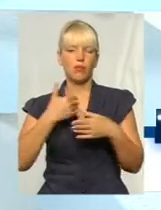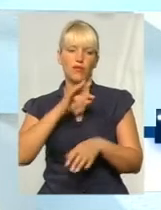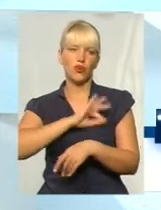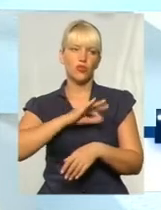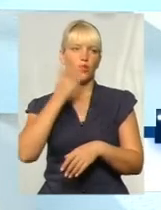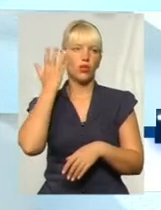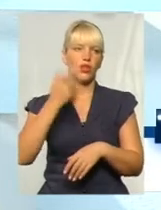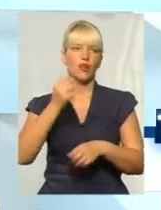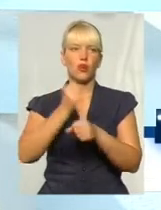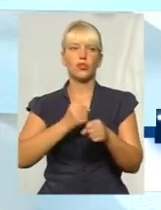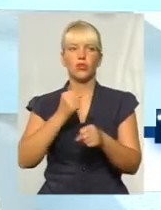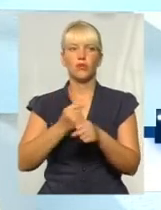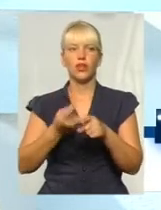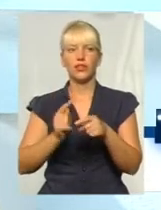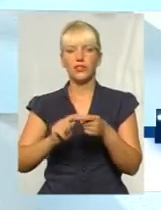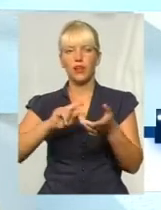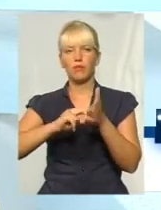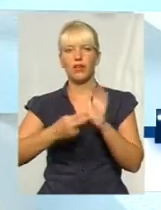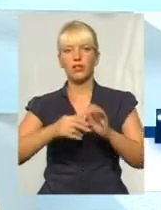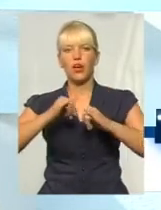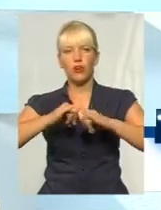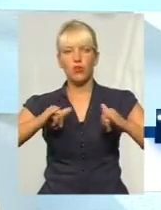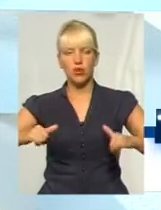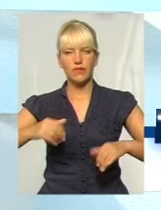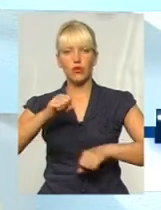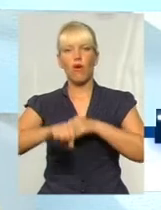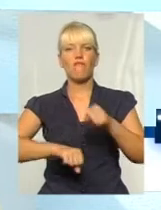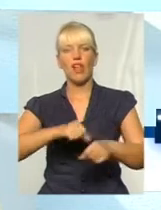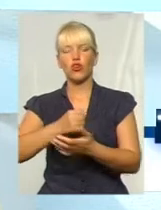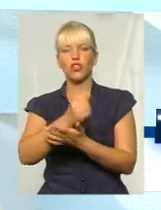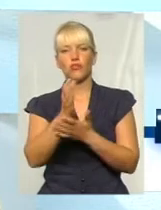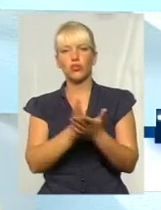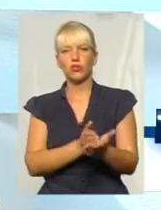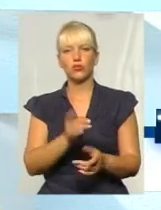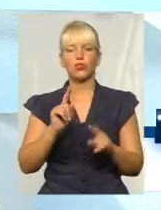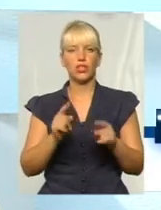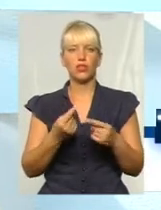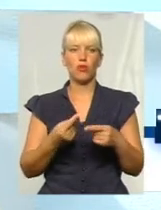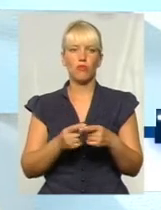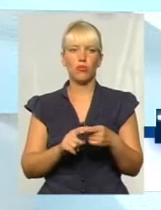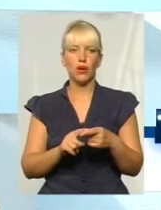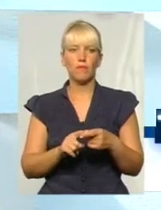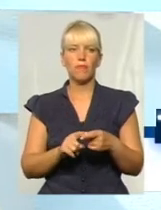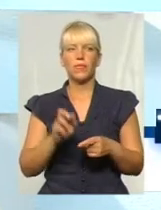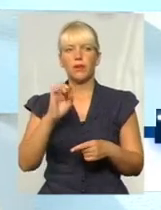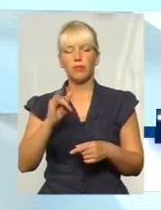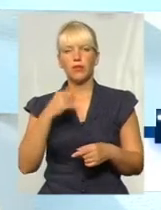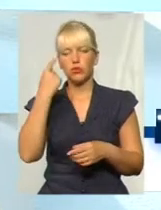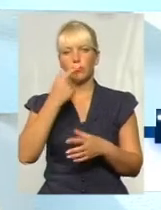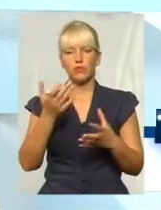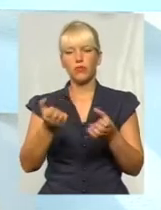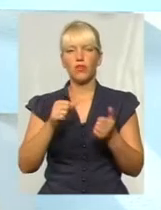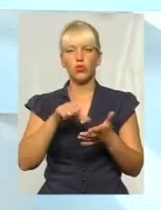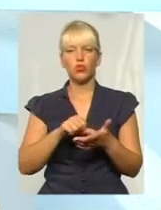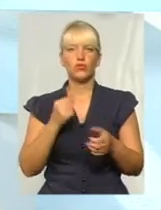розробляли цей план розвитку велеінфраструктури, які затверджені міською радою. Тому велосипедисти брали участь в